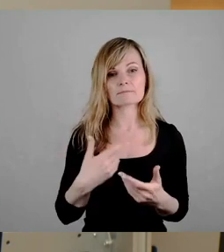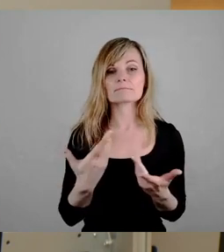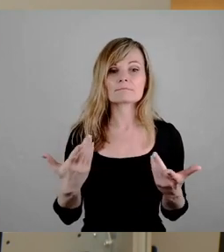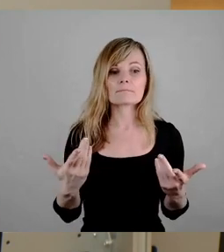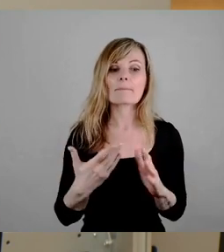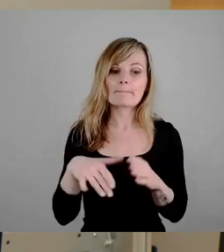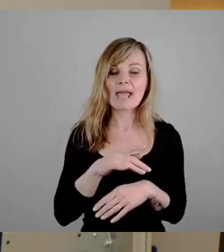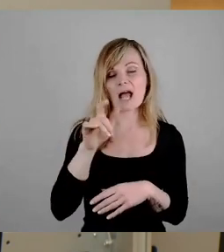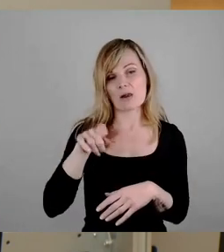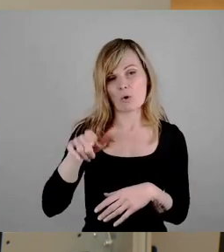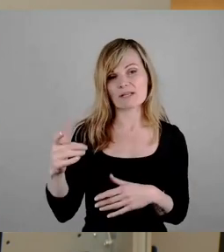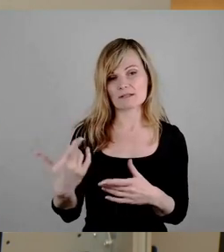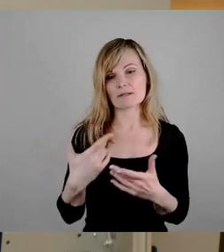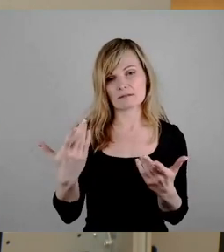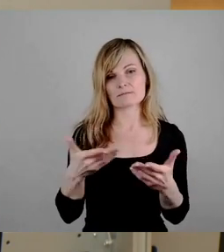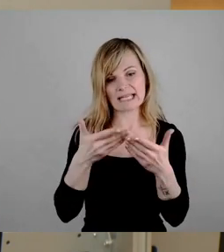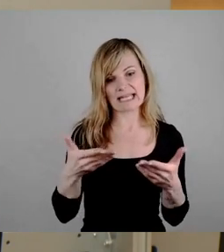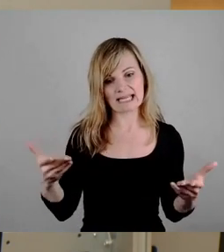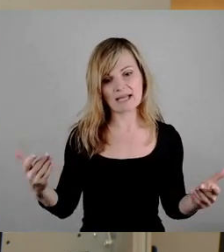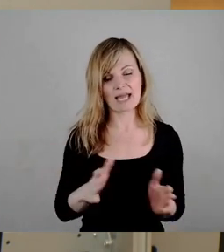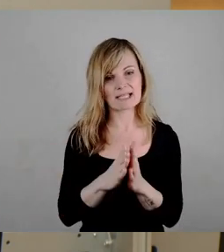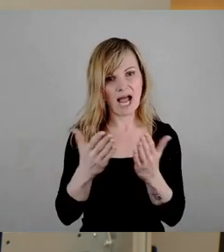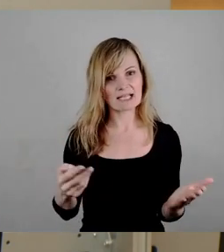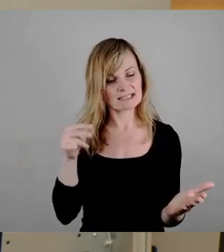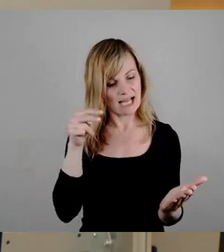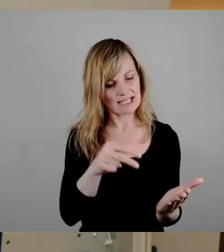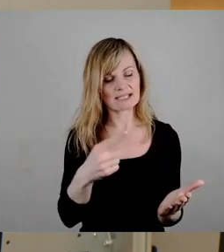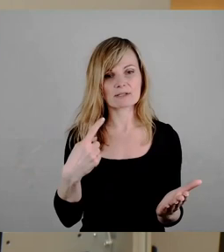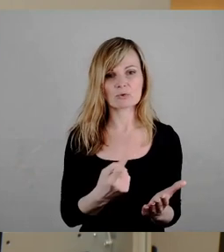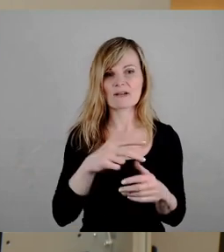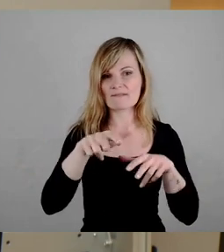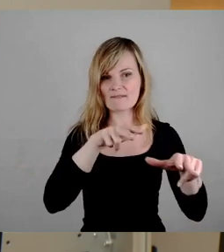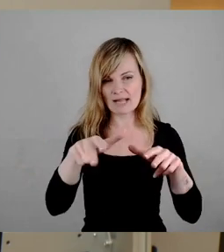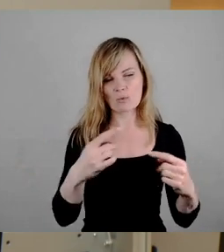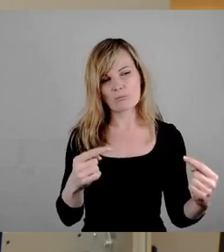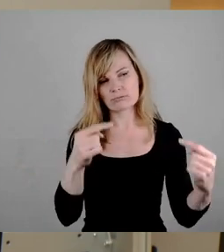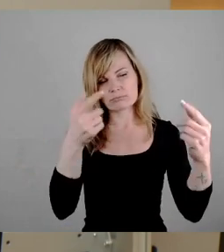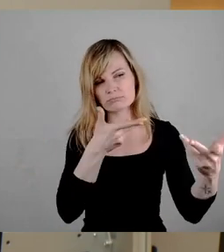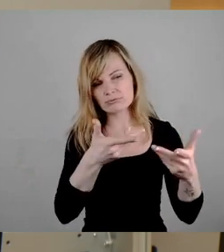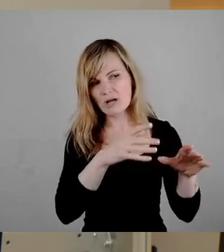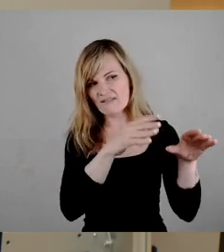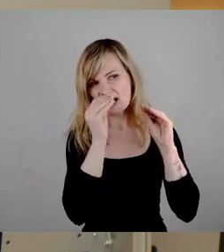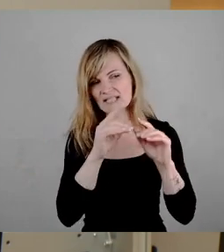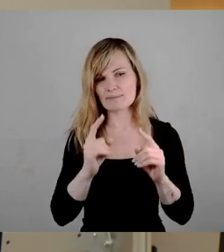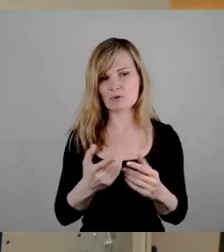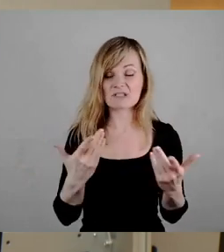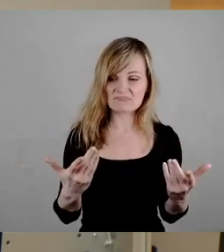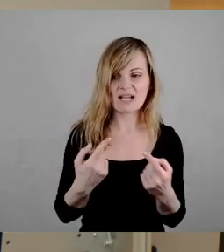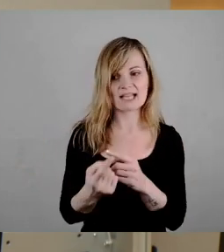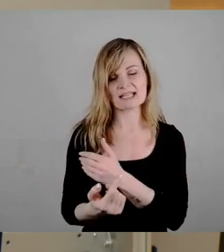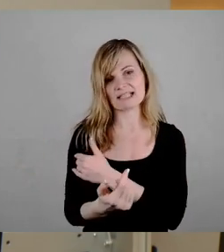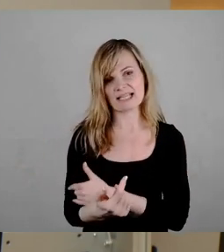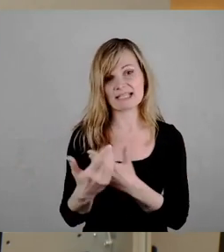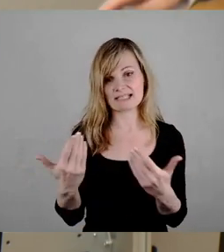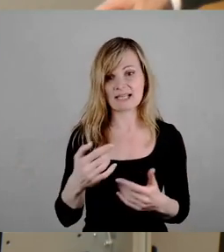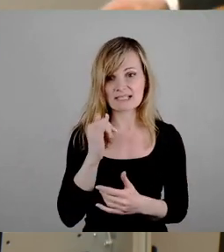Leute die Gelegenheit zur Akteneinsicht und die Kontroversen in der Verwaltung wahrnehmen müssen. Und auf der anderen Seite, ja, wenn